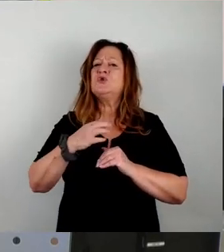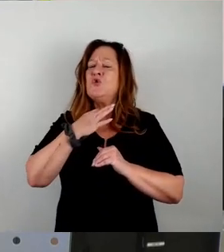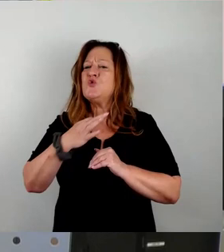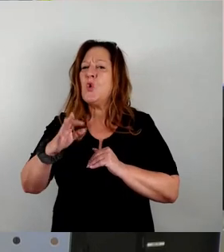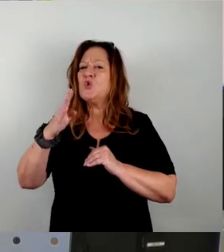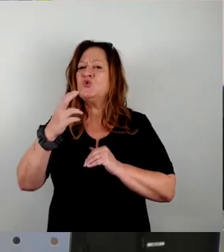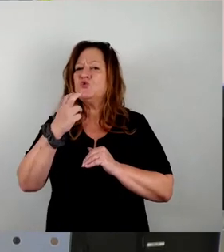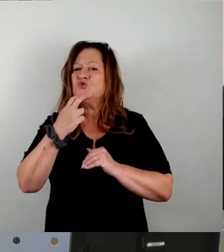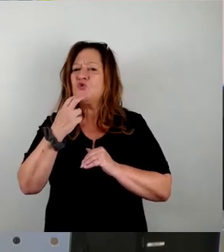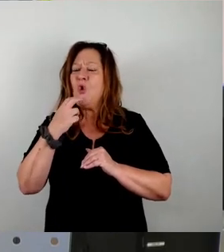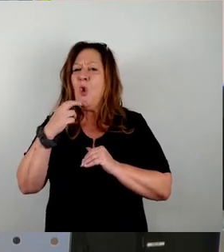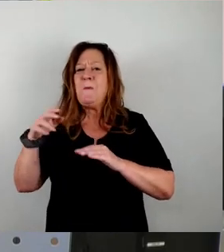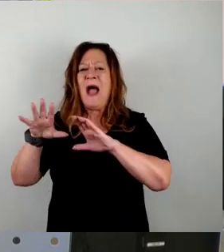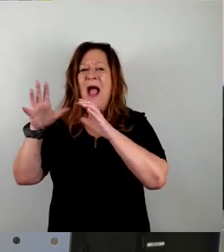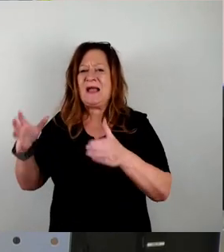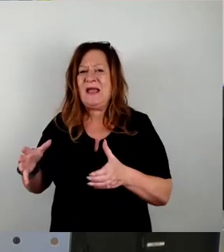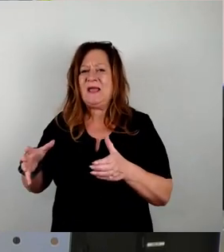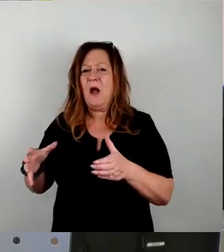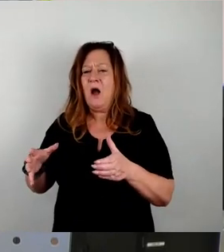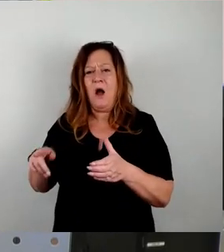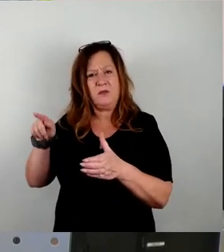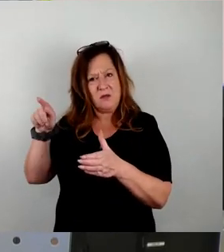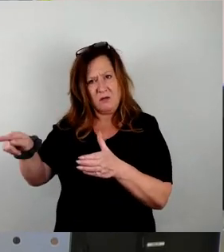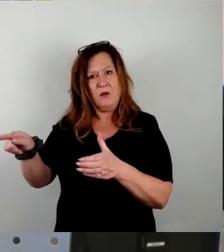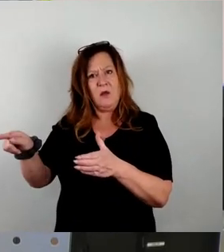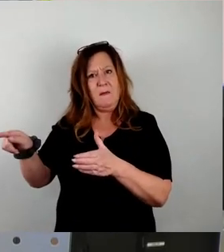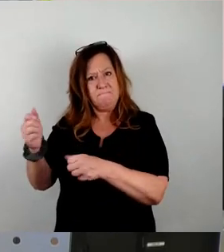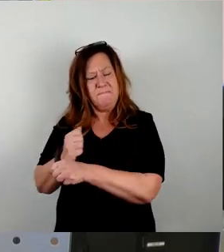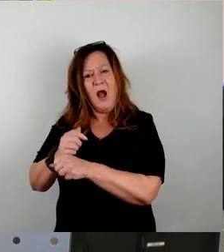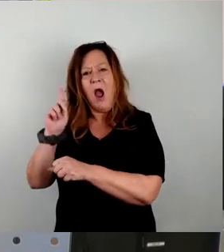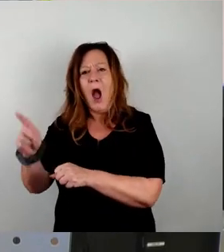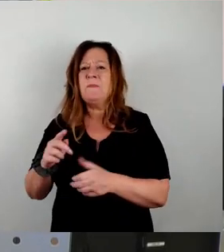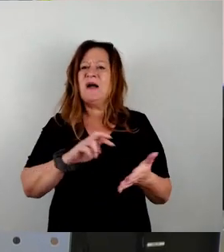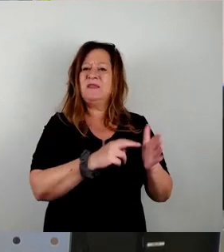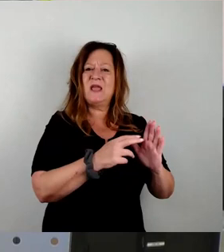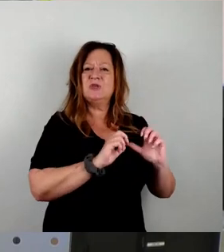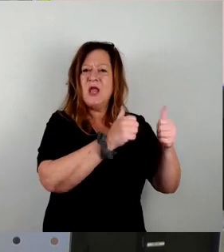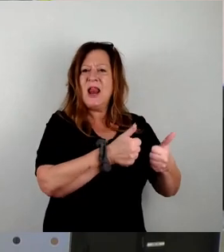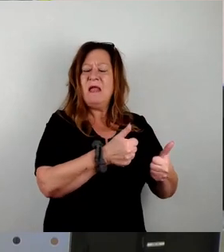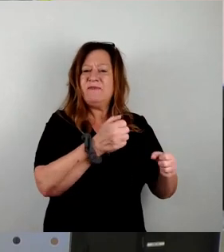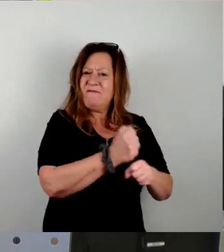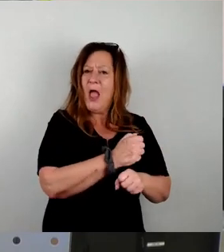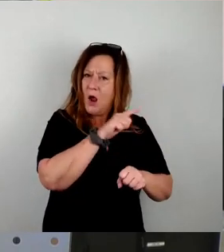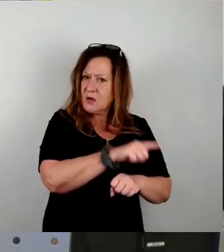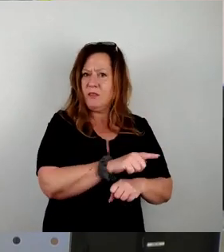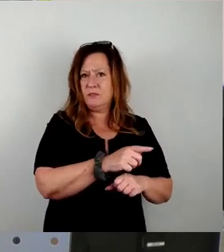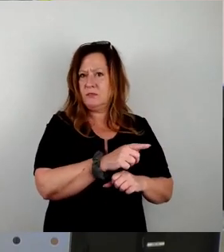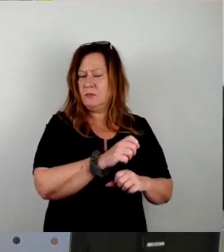gelernt haben, man könnte es eigentlich mobil vom Technischen Hilfswerk im Bedarfsfall anbringen. Und das ist eigentlich die Vorzugslösung.